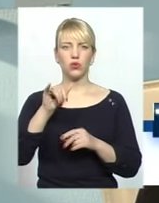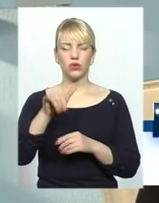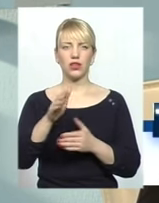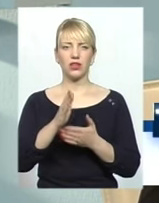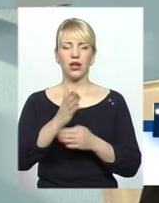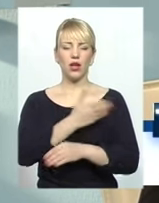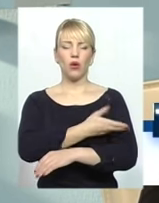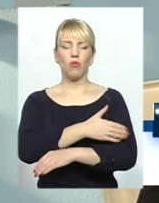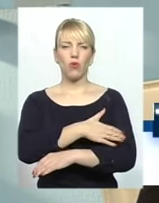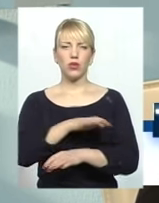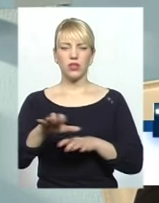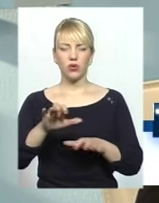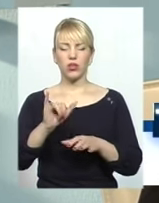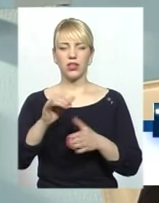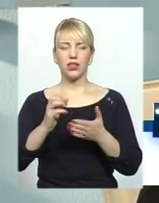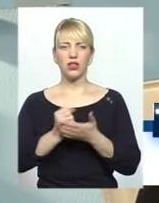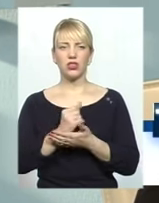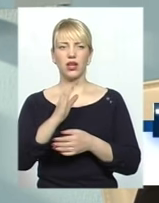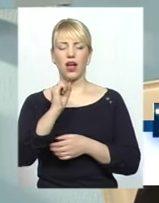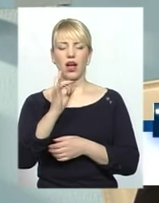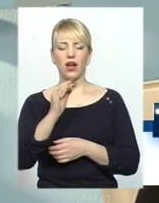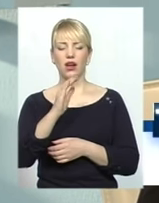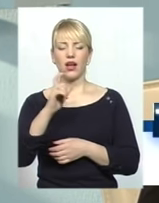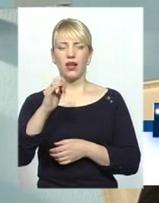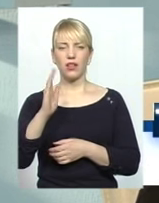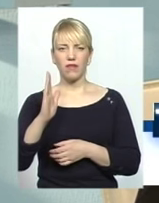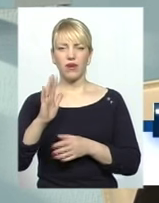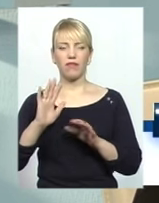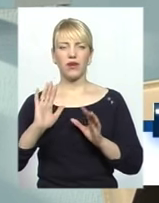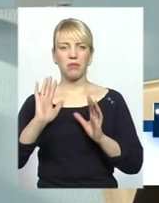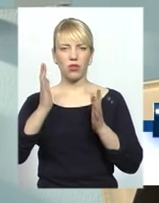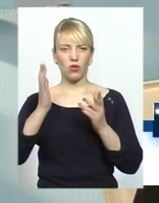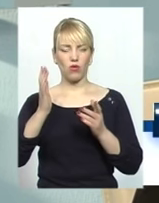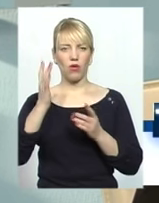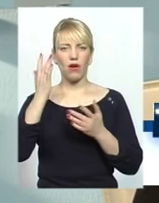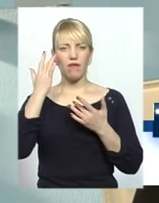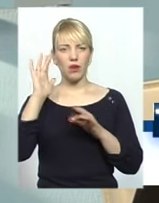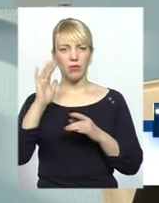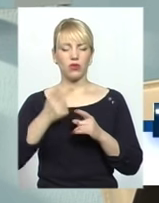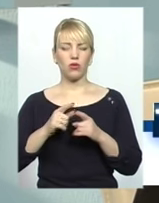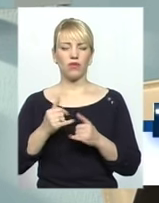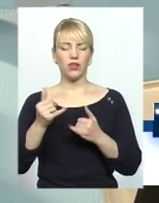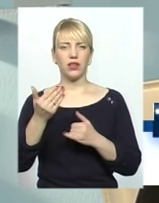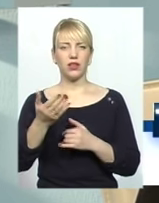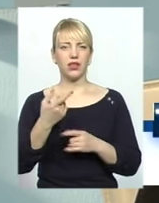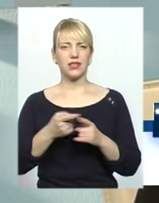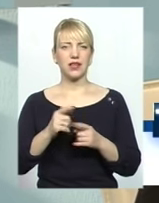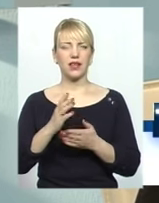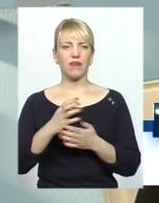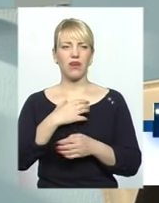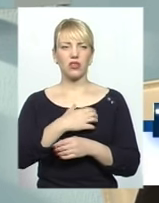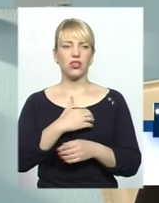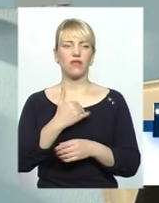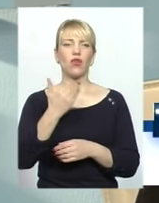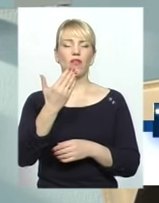коріння і віднайшли в архівах, випадково, може, десь знайшли. І їм дійсно це є важливо, і вони хочуть з нами